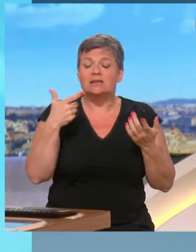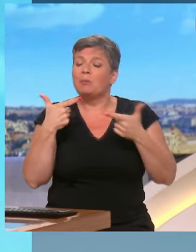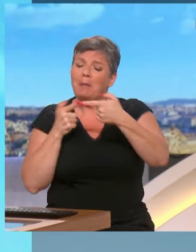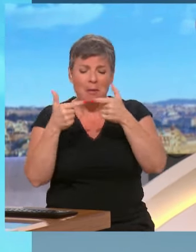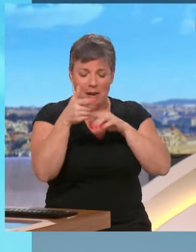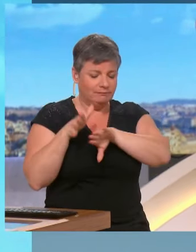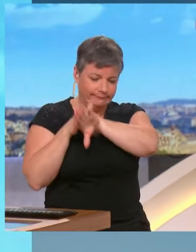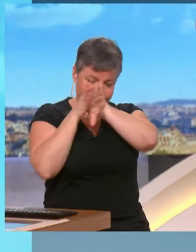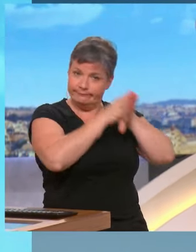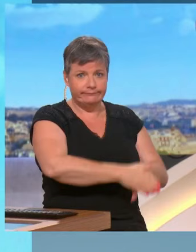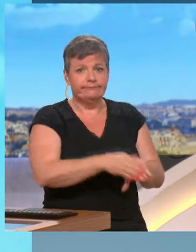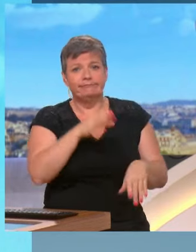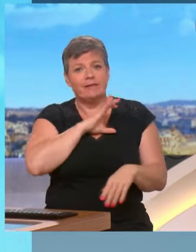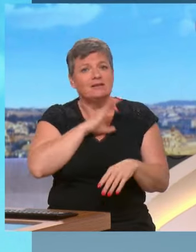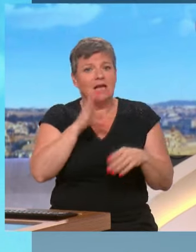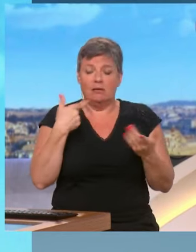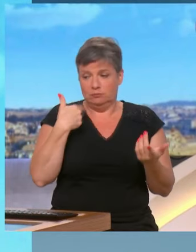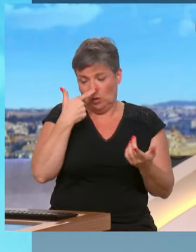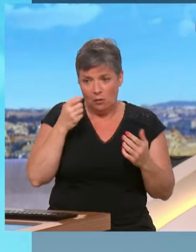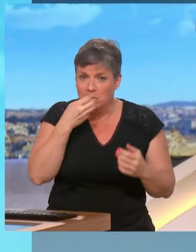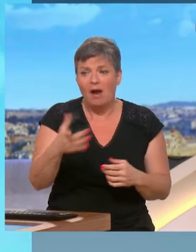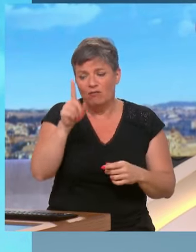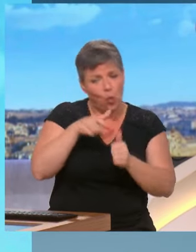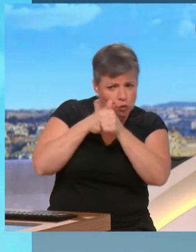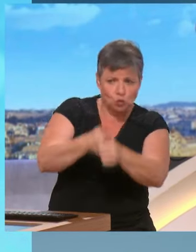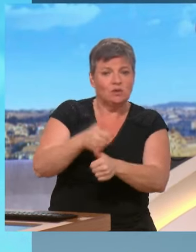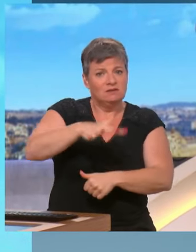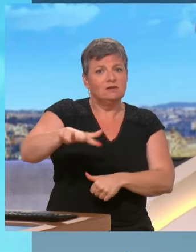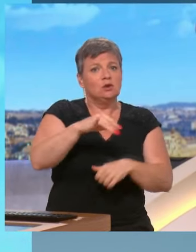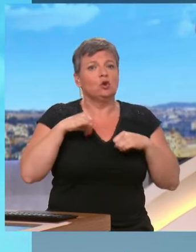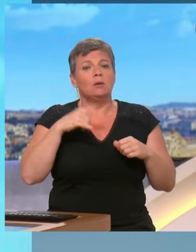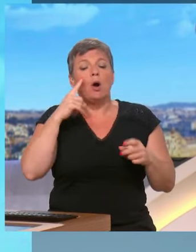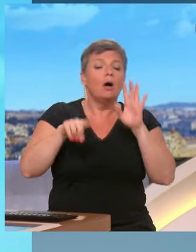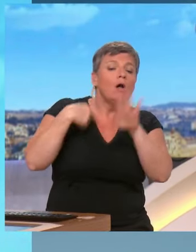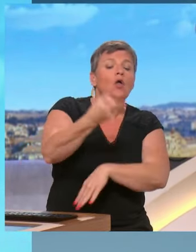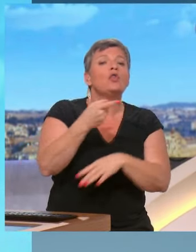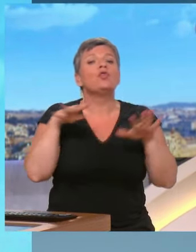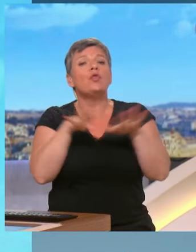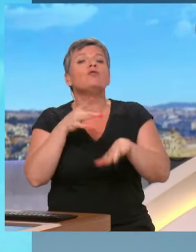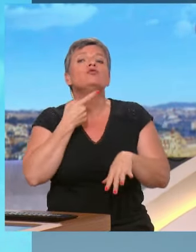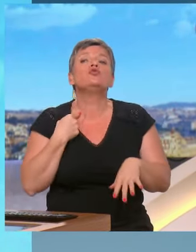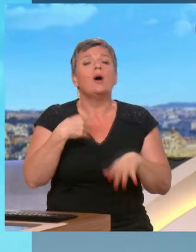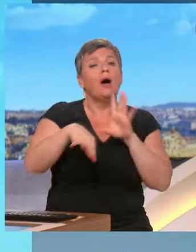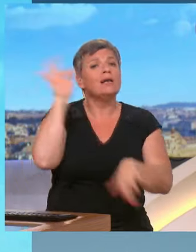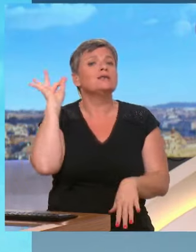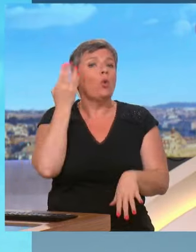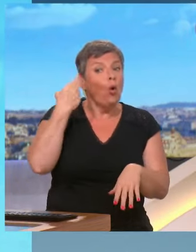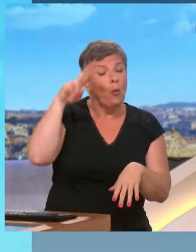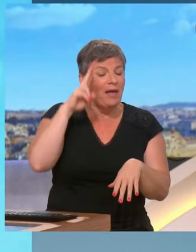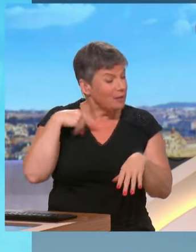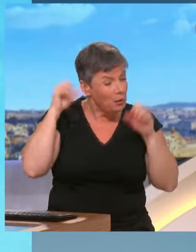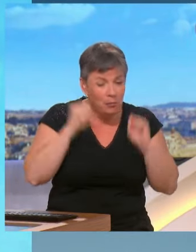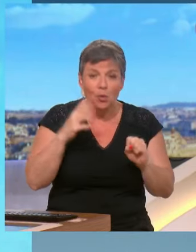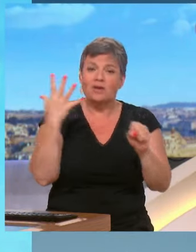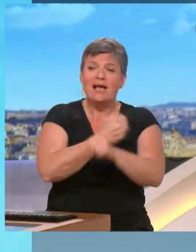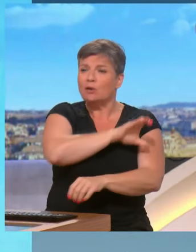m'en félicite, j'ai envie de dire qu'il faut suivre la dynamique, parce qu'on peut faire quoi ? Le 9 juin prochain aux élections européennes, on peut l'emporter. On peut l'emporter face